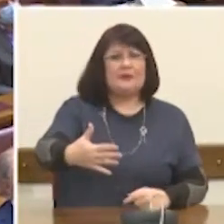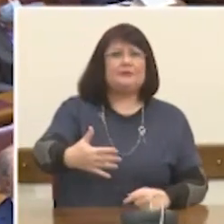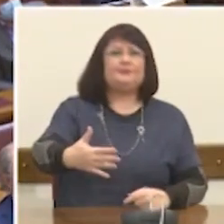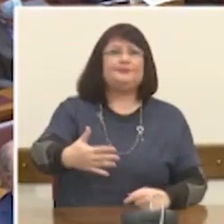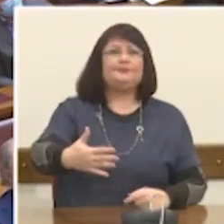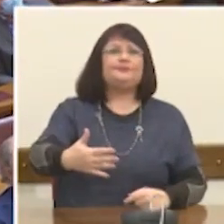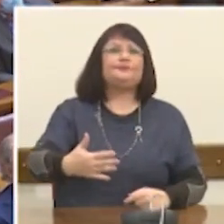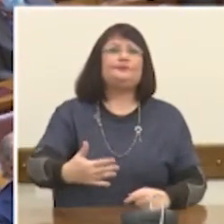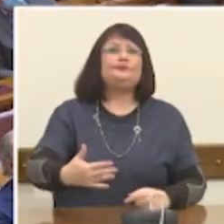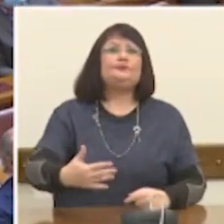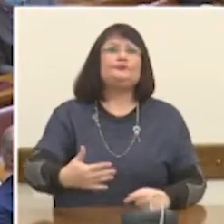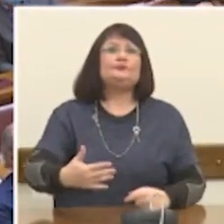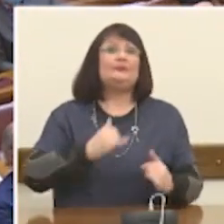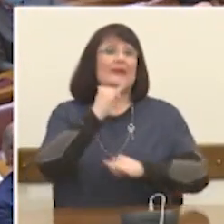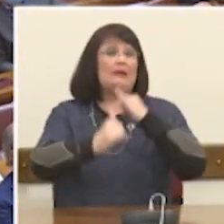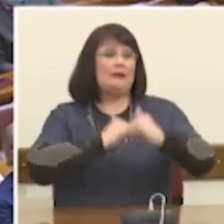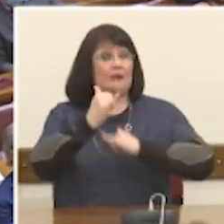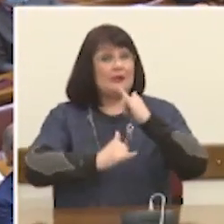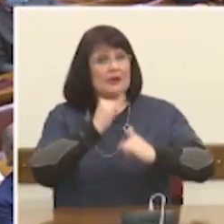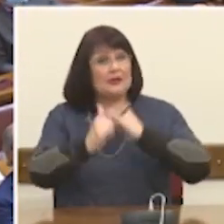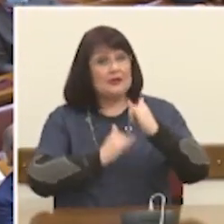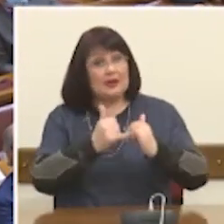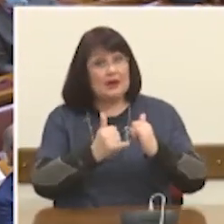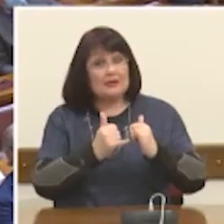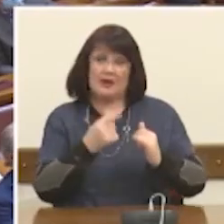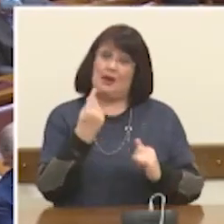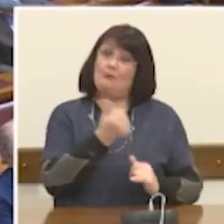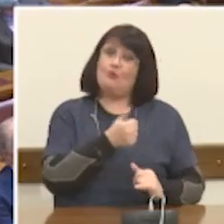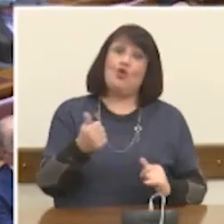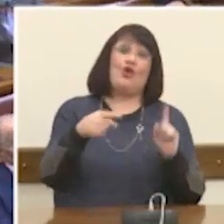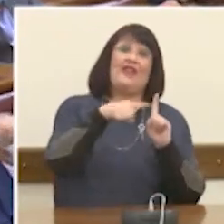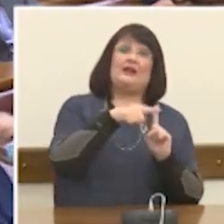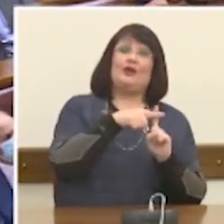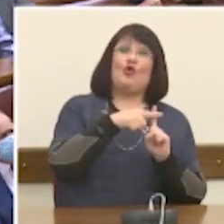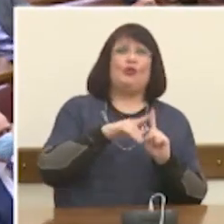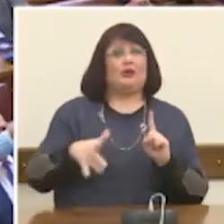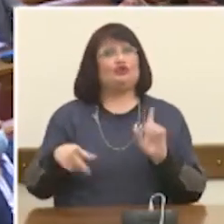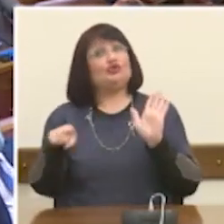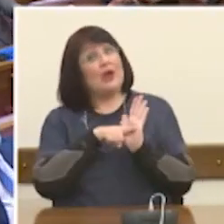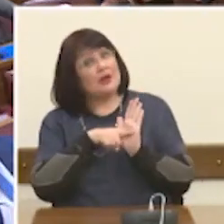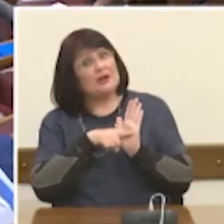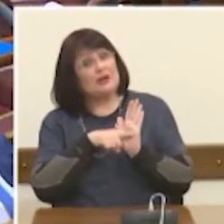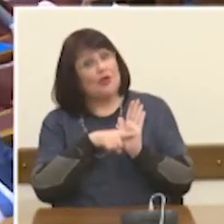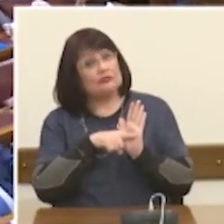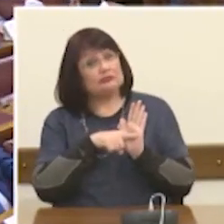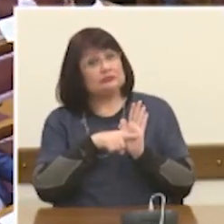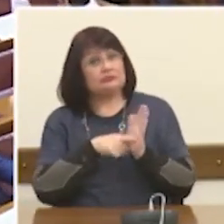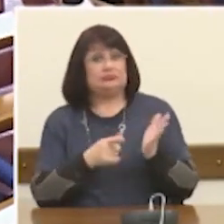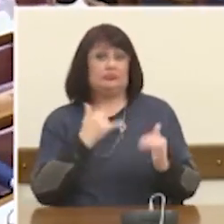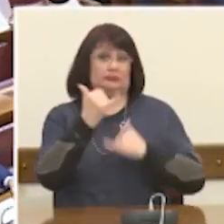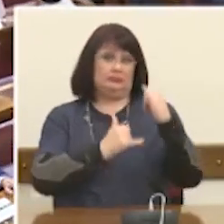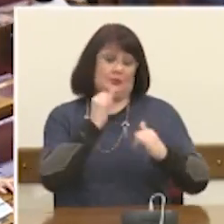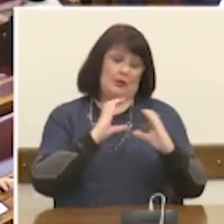κοινωνικής δικτύωσης μπορεί να είναι ταυτόχρονα ευχή και κατάρα. Ευχή γιατί δίνουν τη δυνατότητα στον οποιοδήποτε να επικοινωνήσει με οποιοδήποτε,